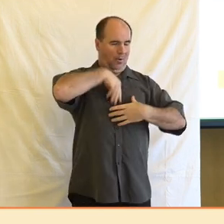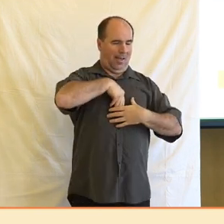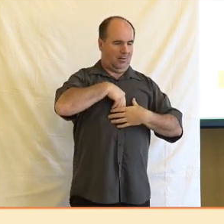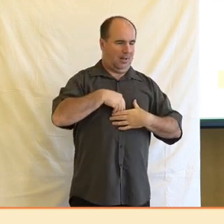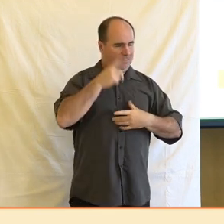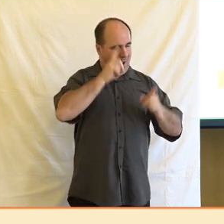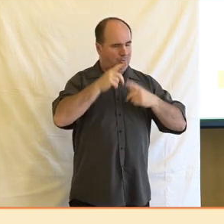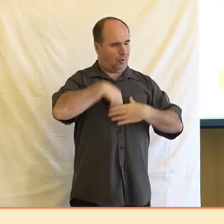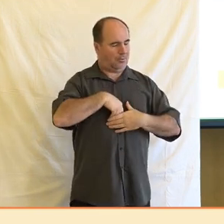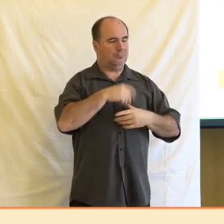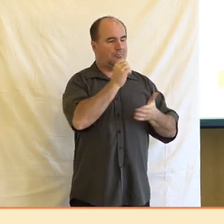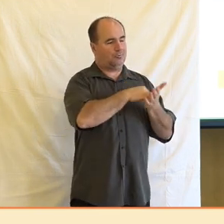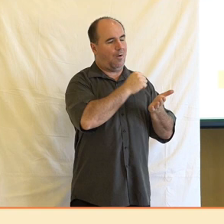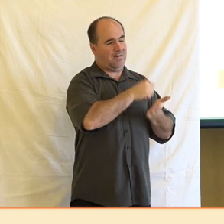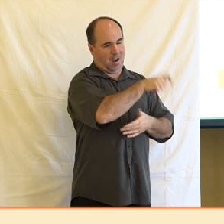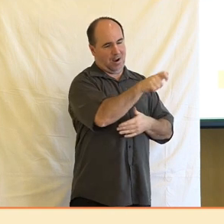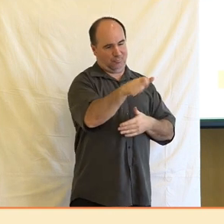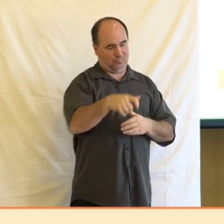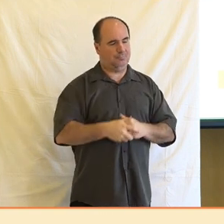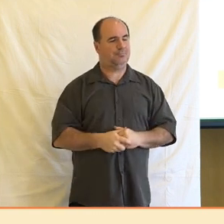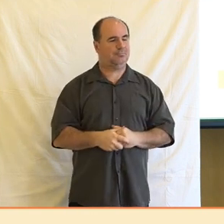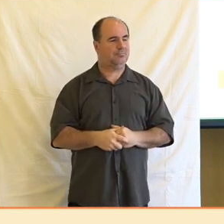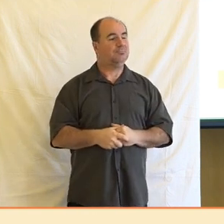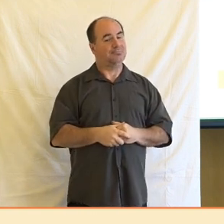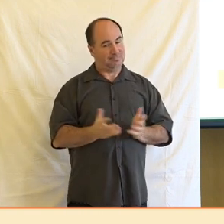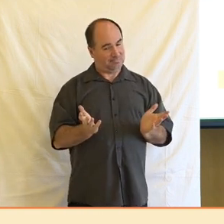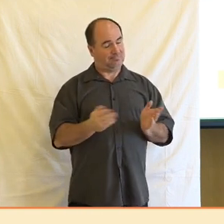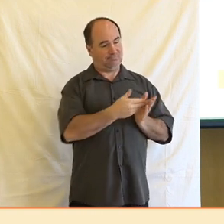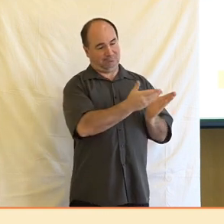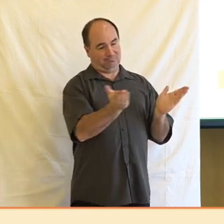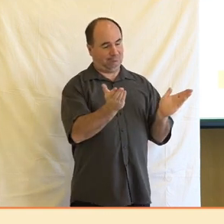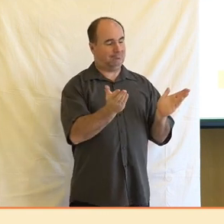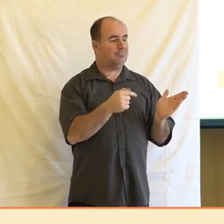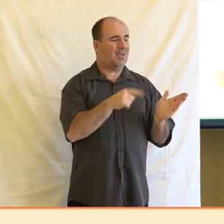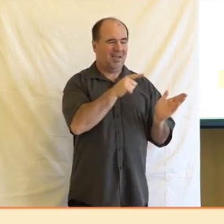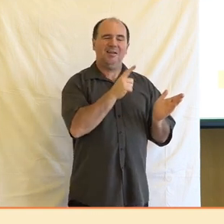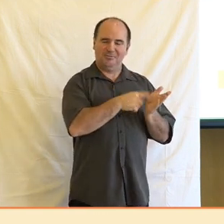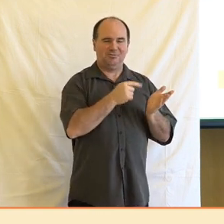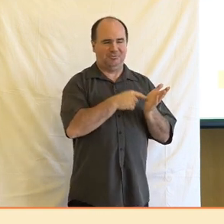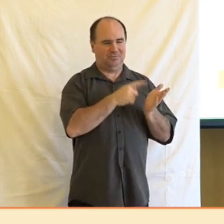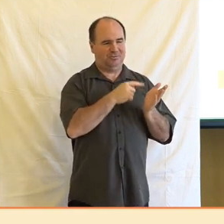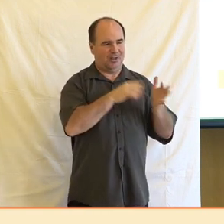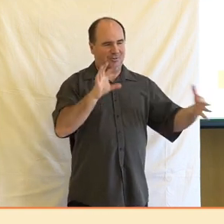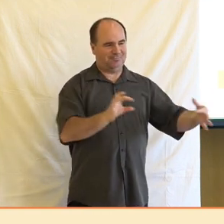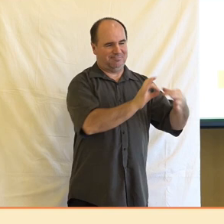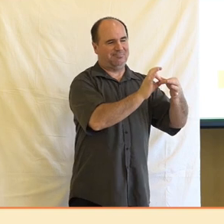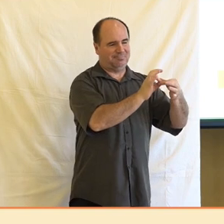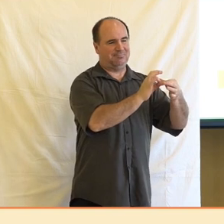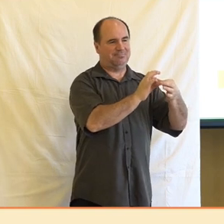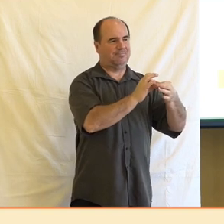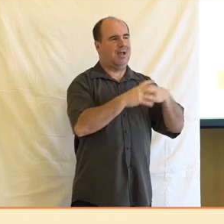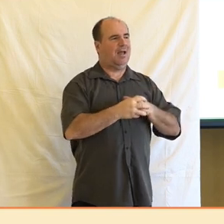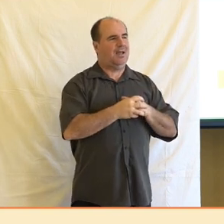Zde se ukázalo, že novináři se poměrně často řadili k nějakému